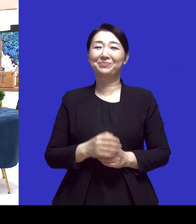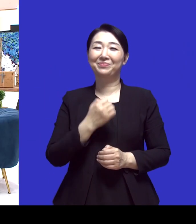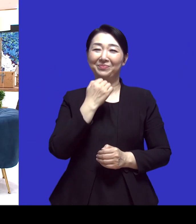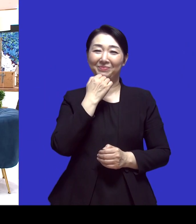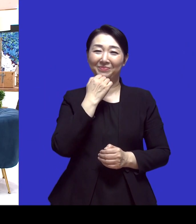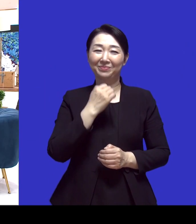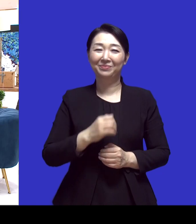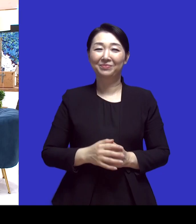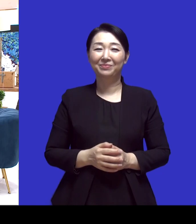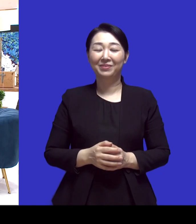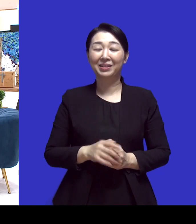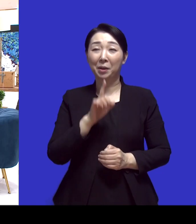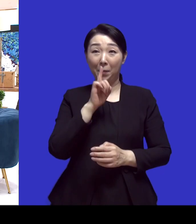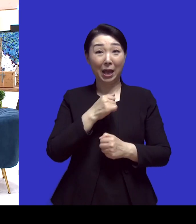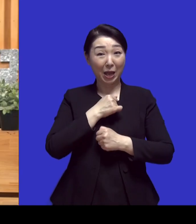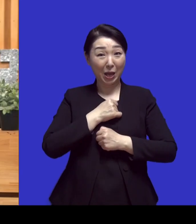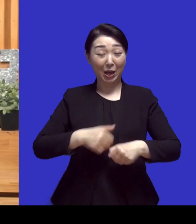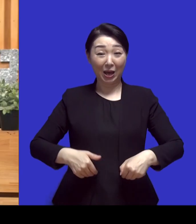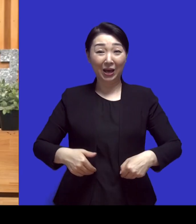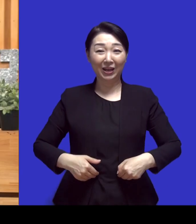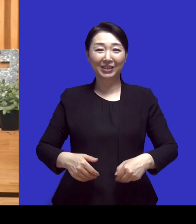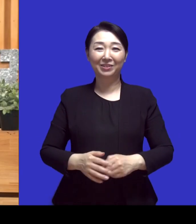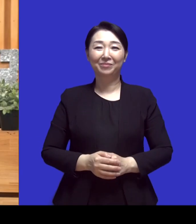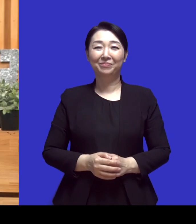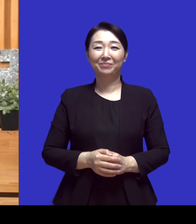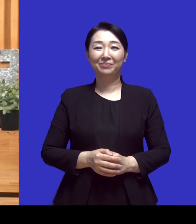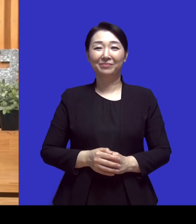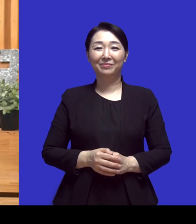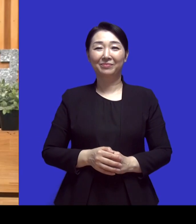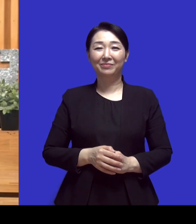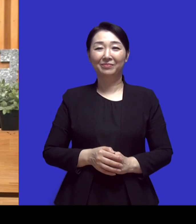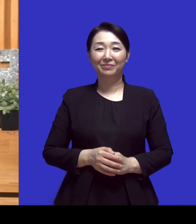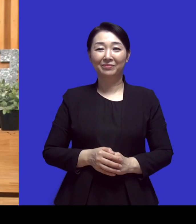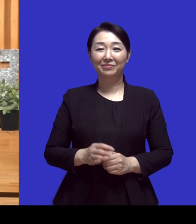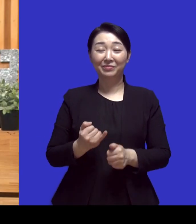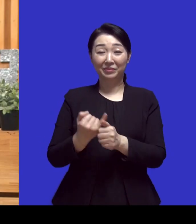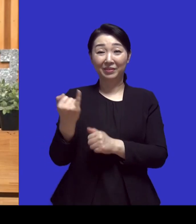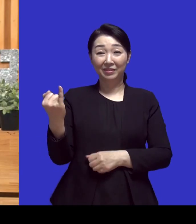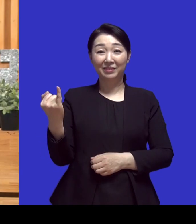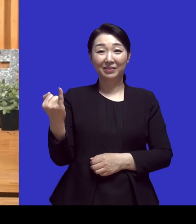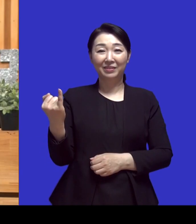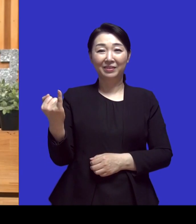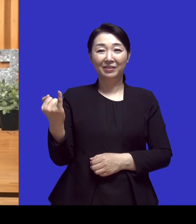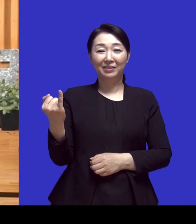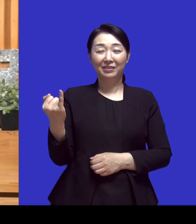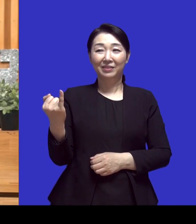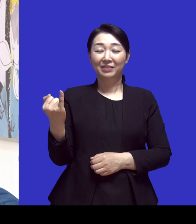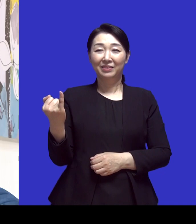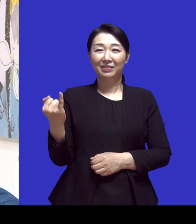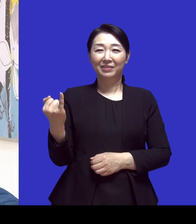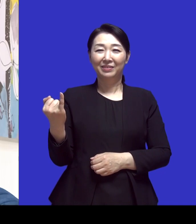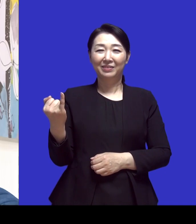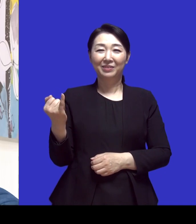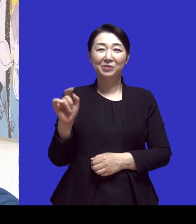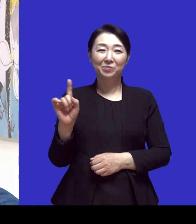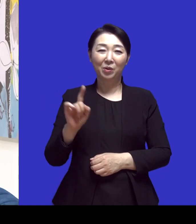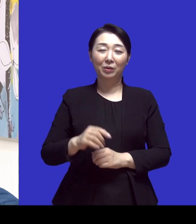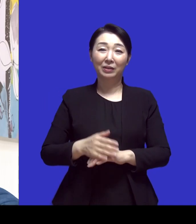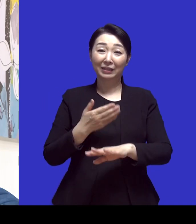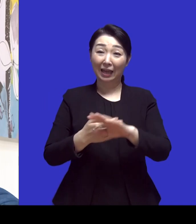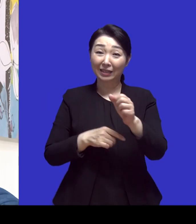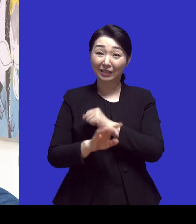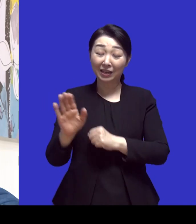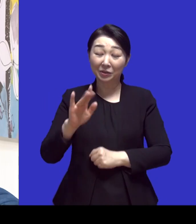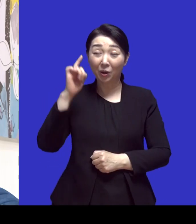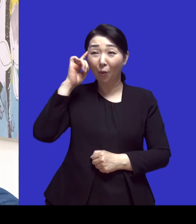하하하하 항상 말조심해야 돼요 이제 아내는 이제 여러 곳에서 얘기했지만 다른 뜻이 아니라